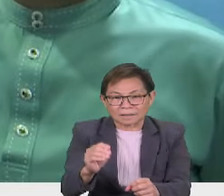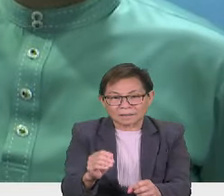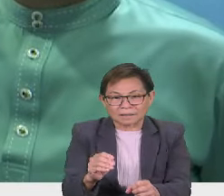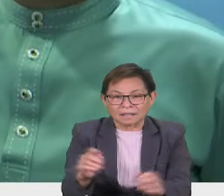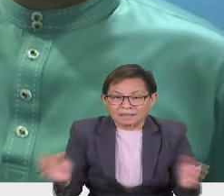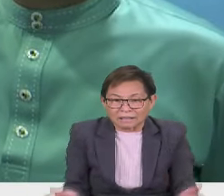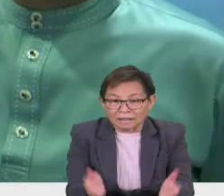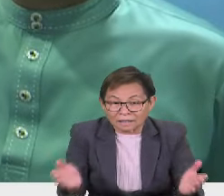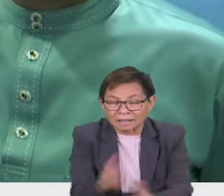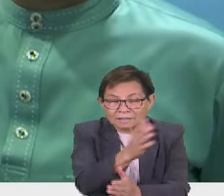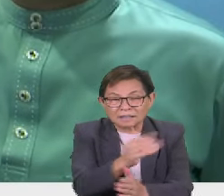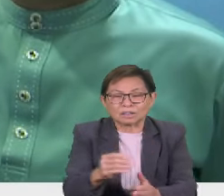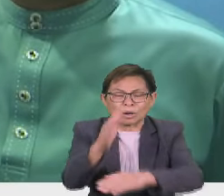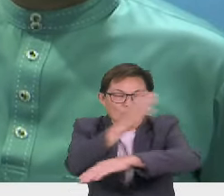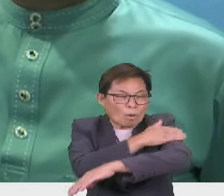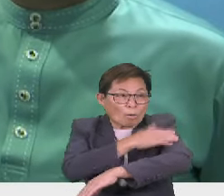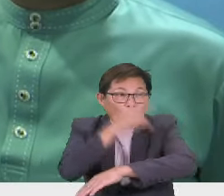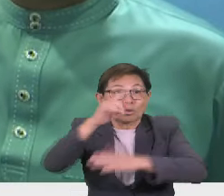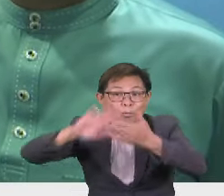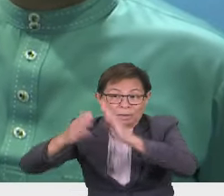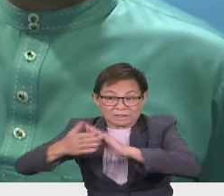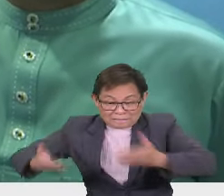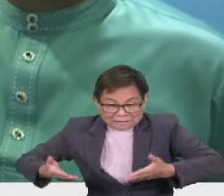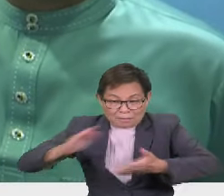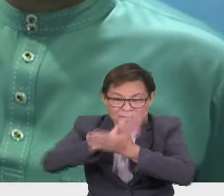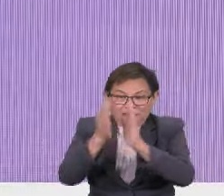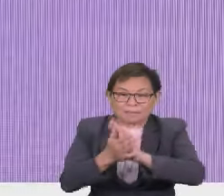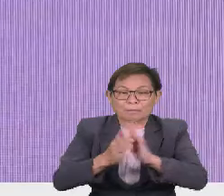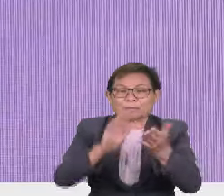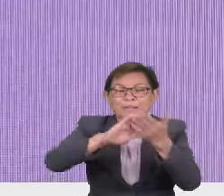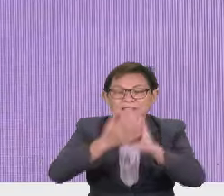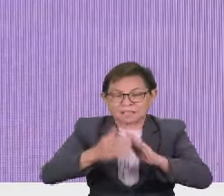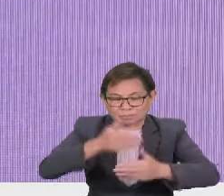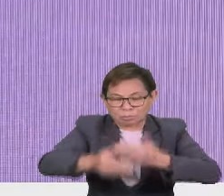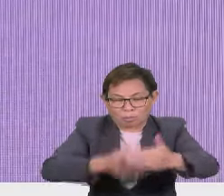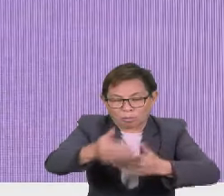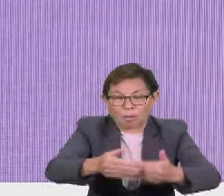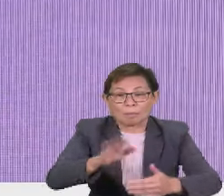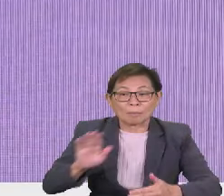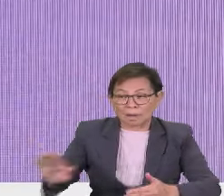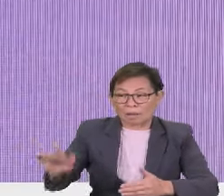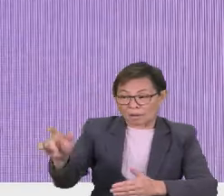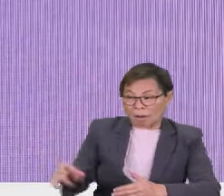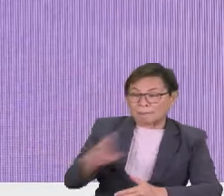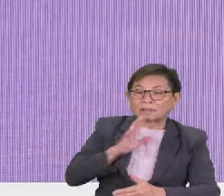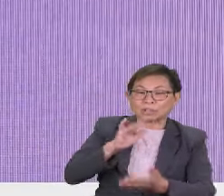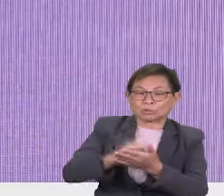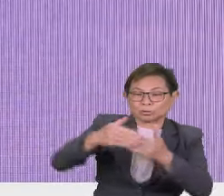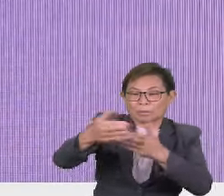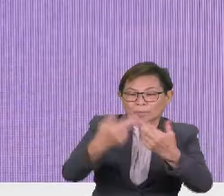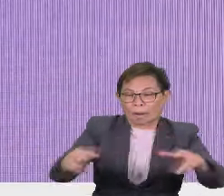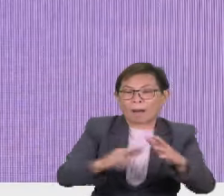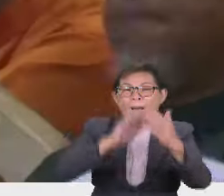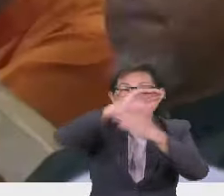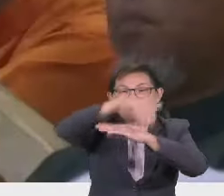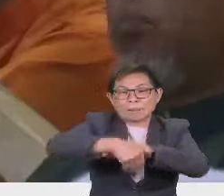galakan dan seruan untuk masyarakat kita menjadi masyarakat yang progresif. Beliau berkata demikian selepas pelancaran program